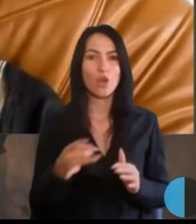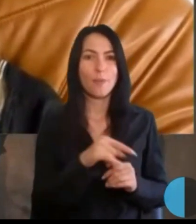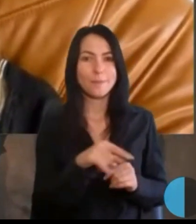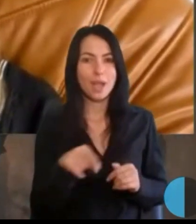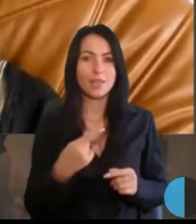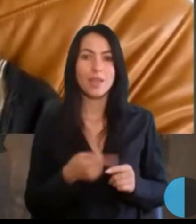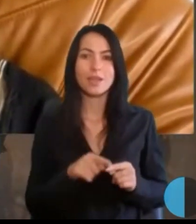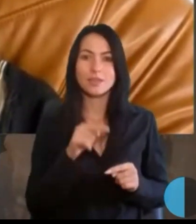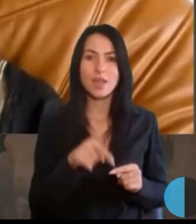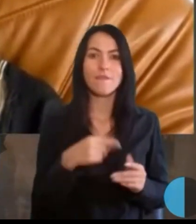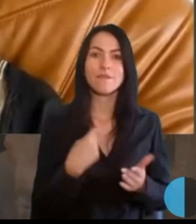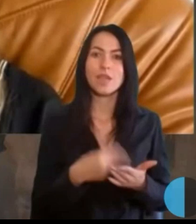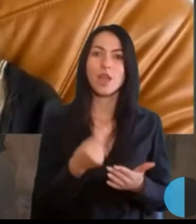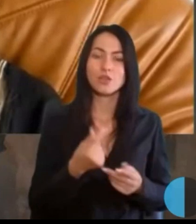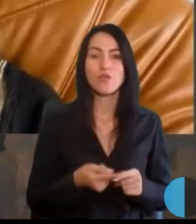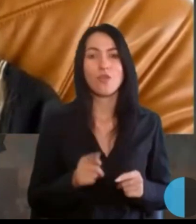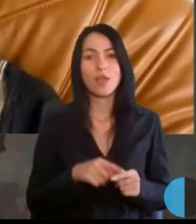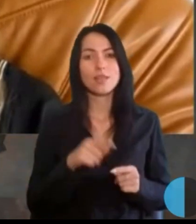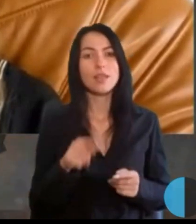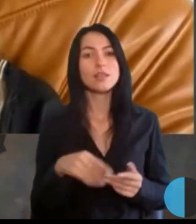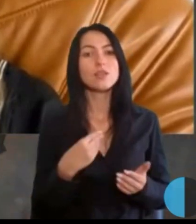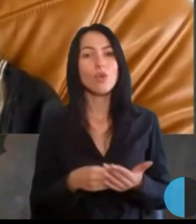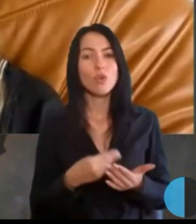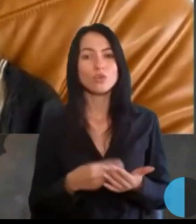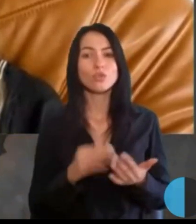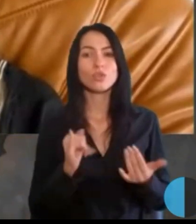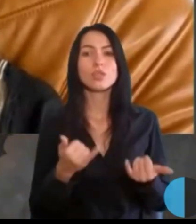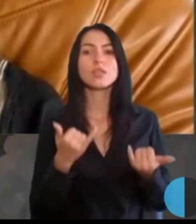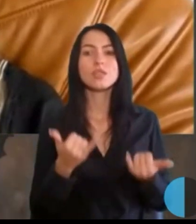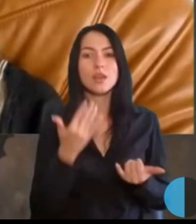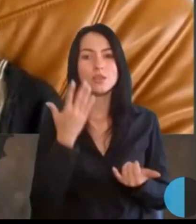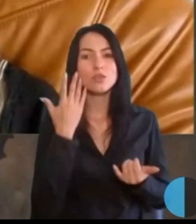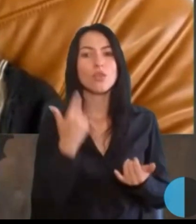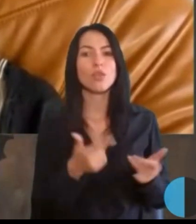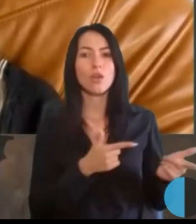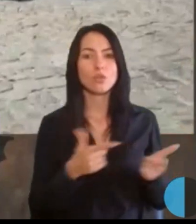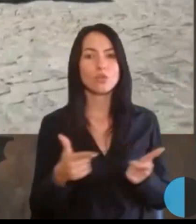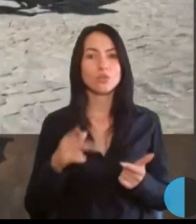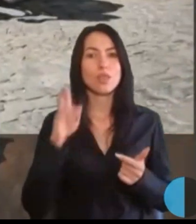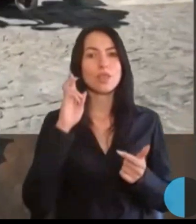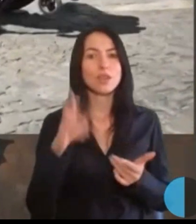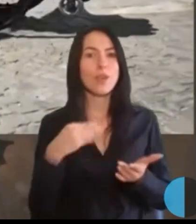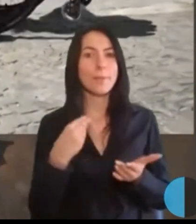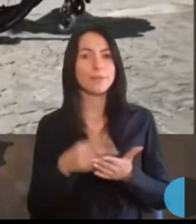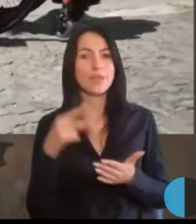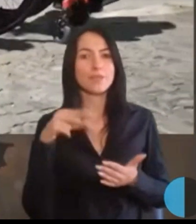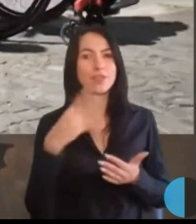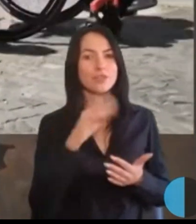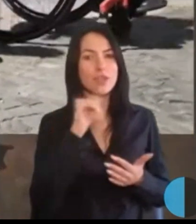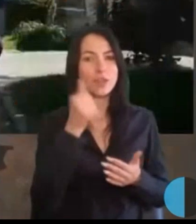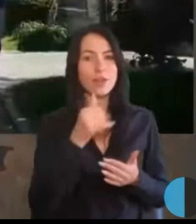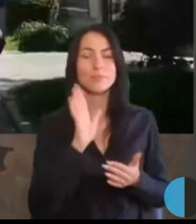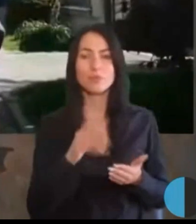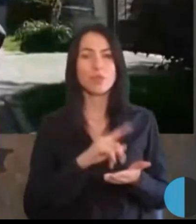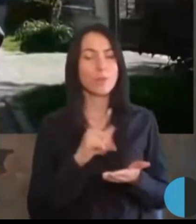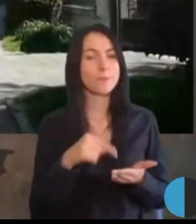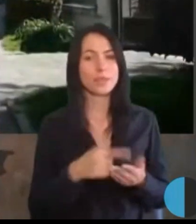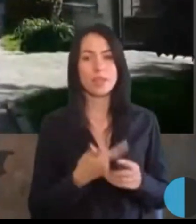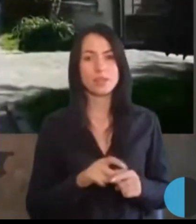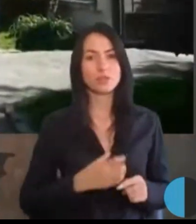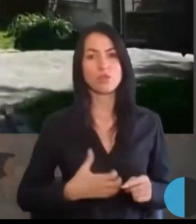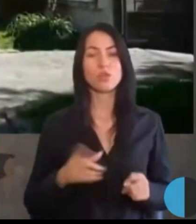фінансування, це кошти. І зараз, коли готується державний бюджет на 24-й рік, це питання стоїть дуже нагально. Тому що є